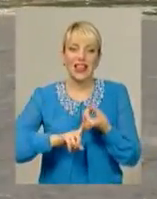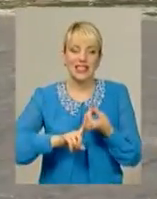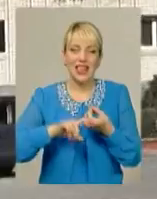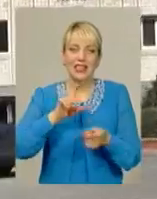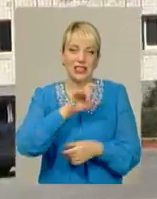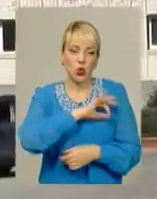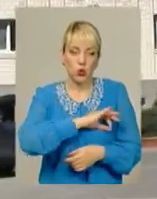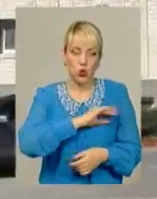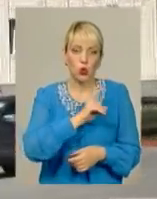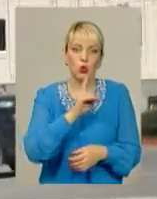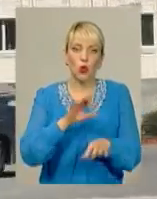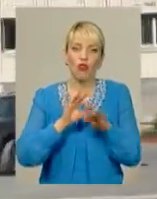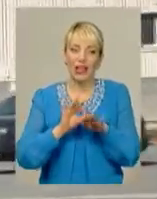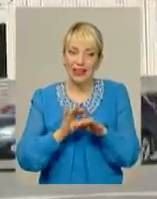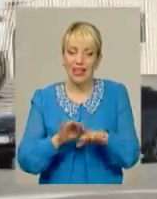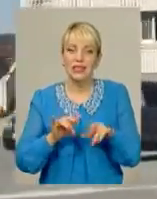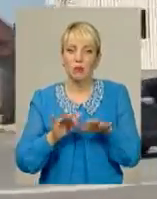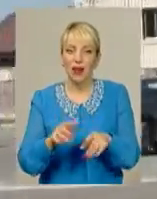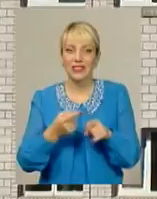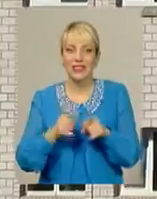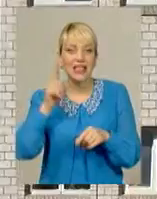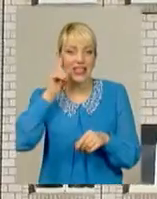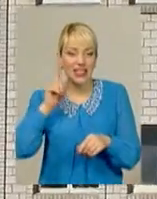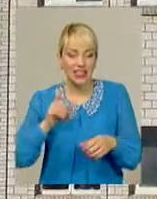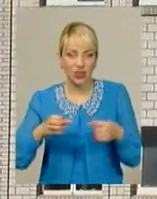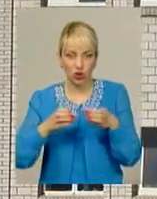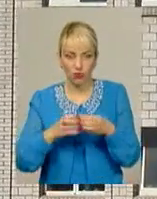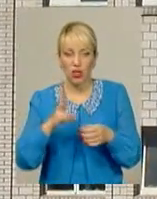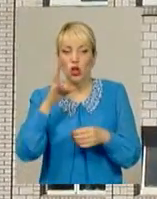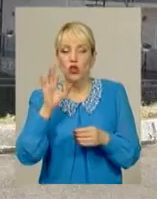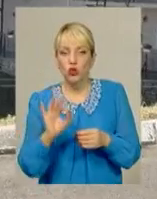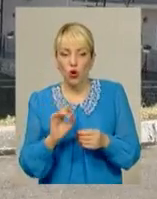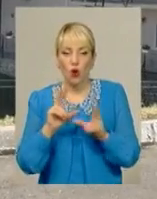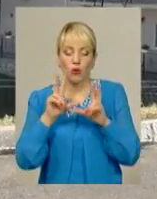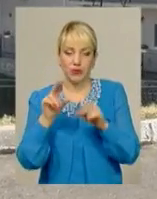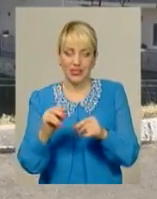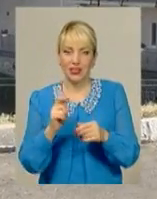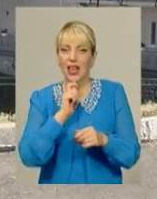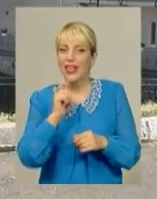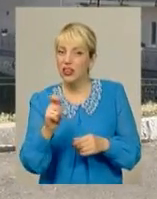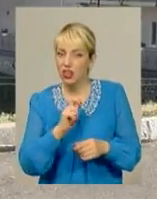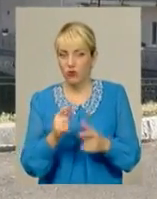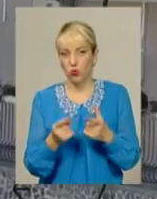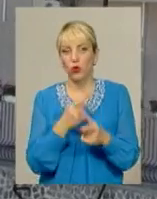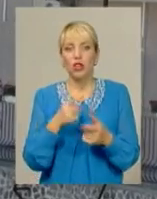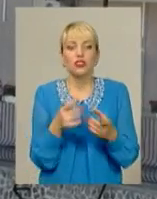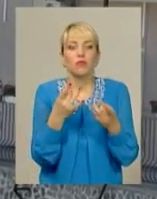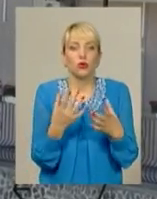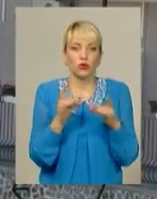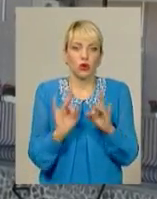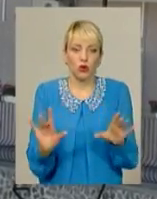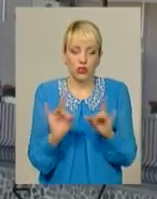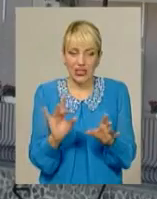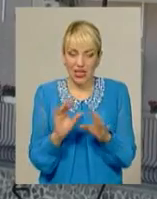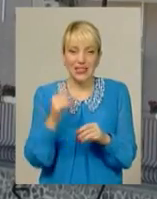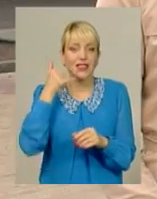котрий, як він запевнив, веде справи цієї релігійної громади. Однак обіцяного ним інтерв'ю чи хоча б роз'яснення ситуації телефоном